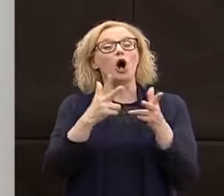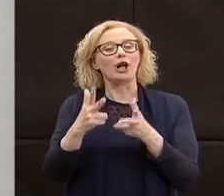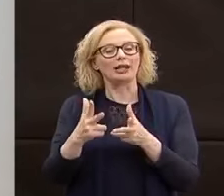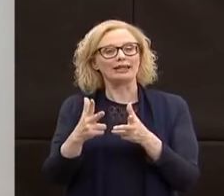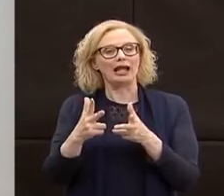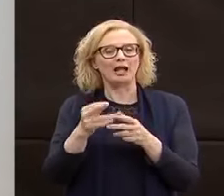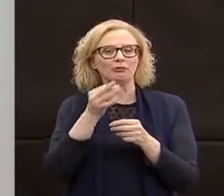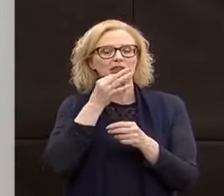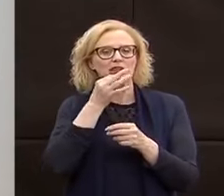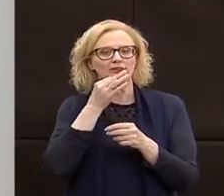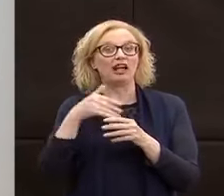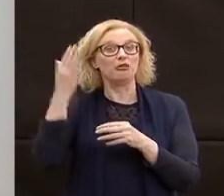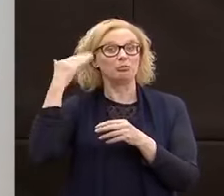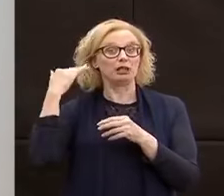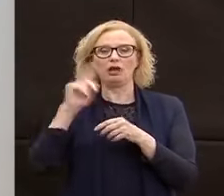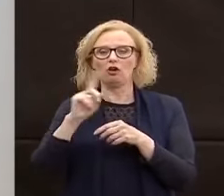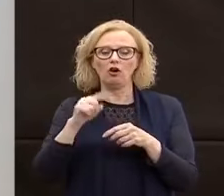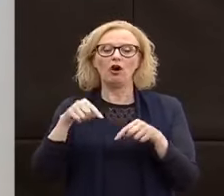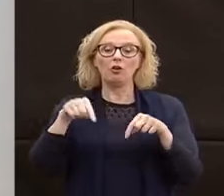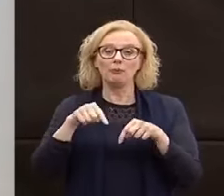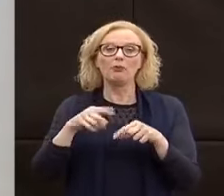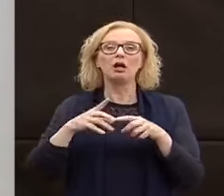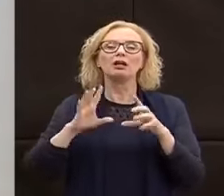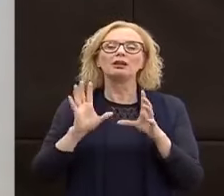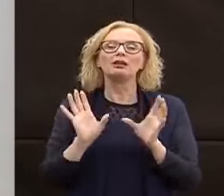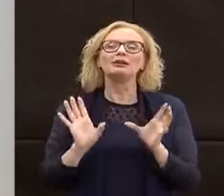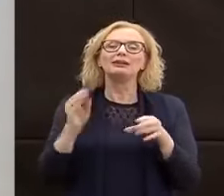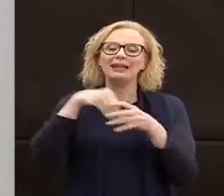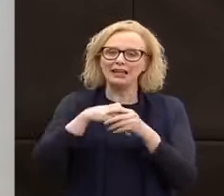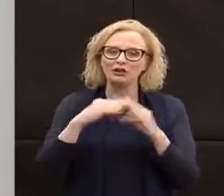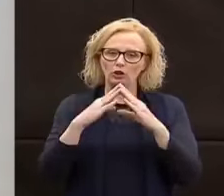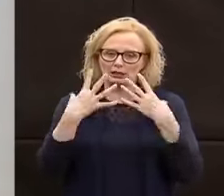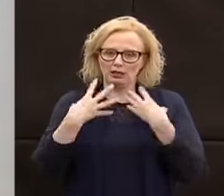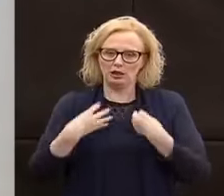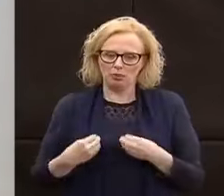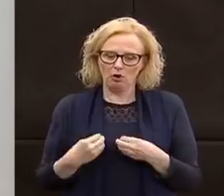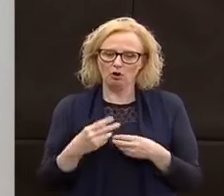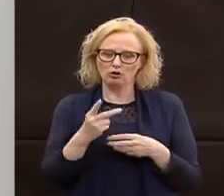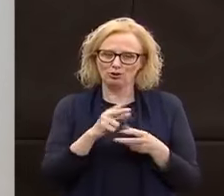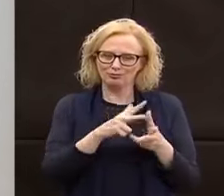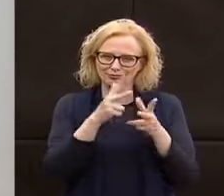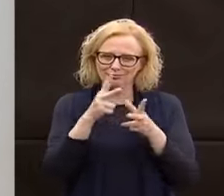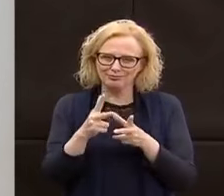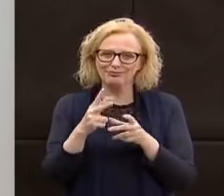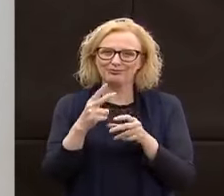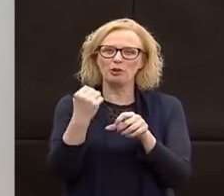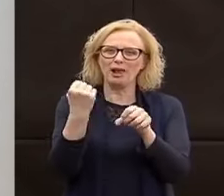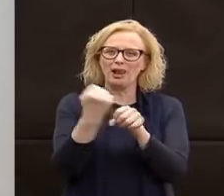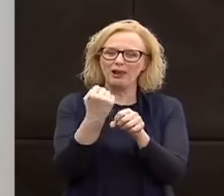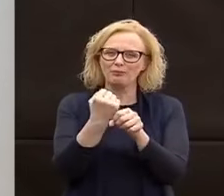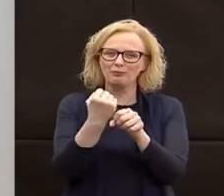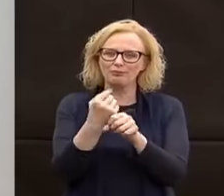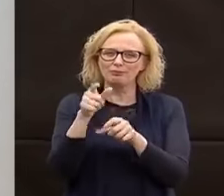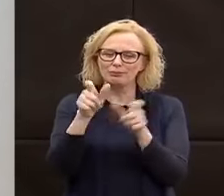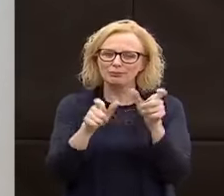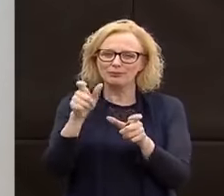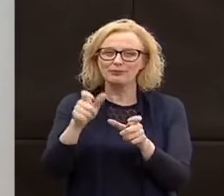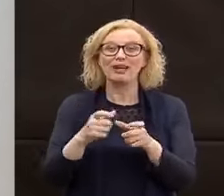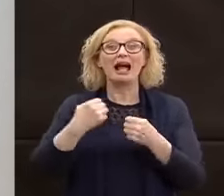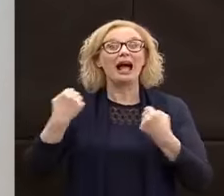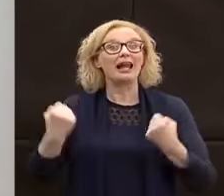non voglio usare il passato, porta all'interno della propria RSA la vita di operatori, la vita di